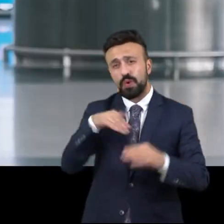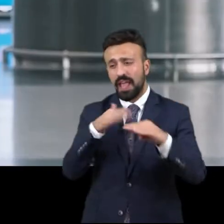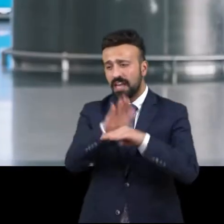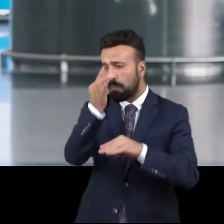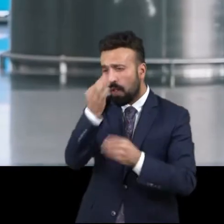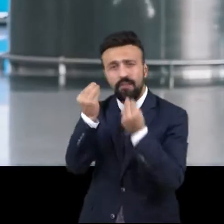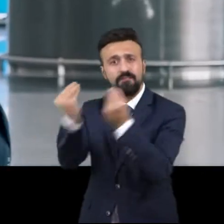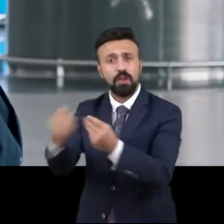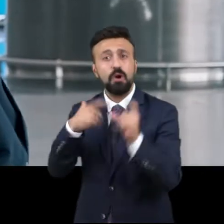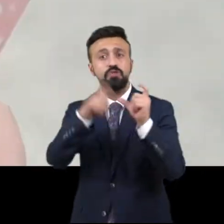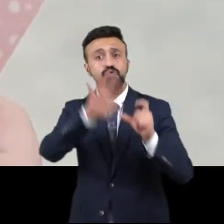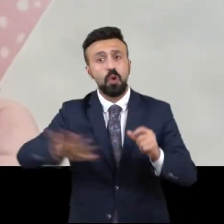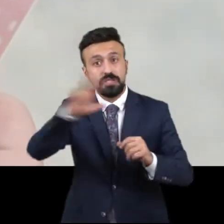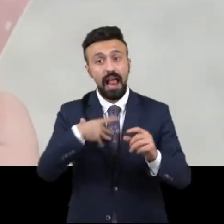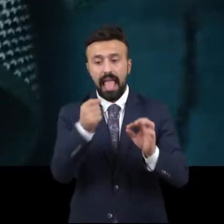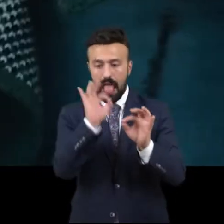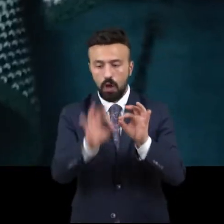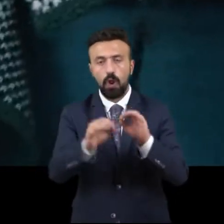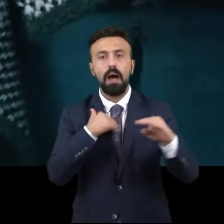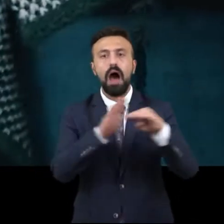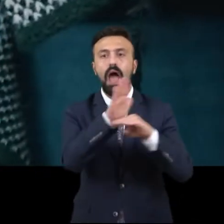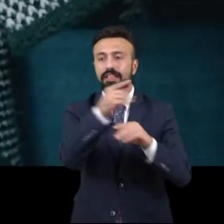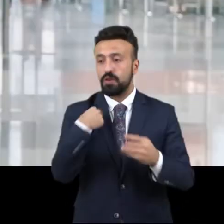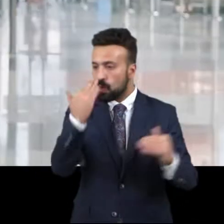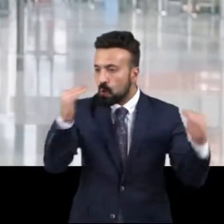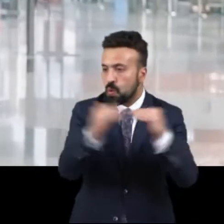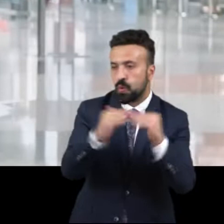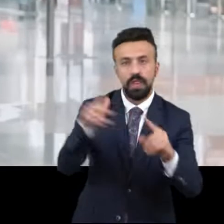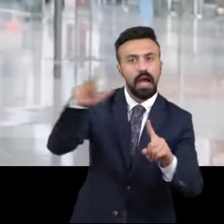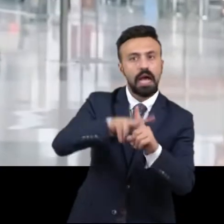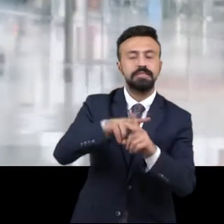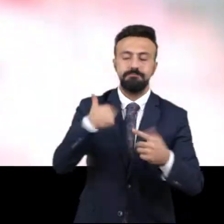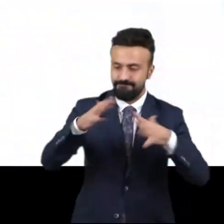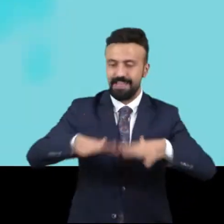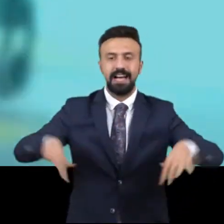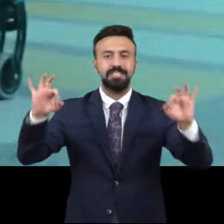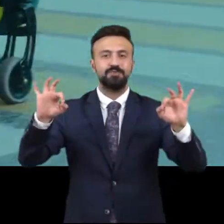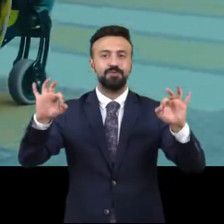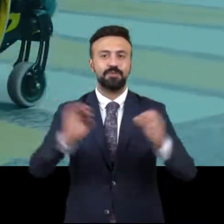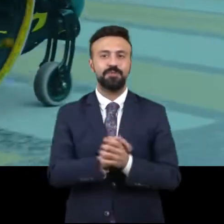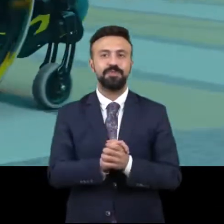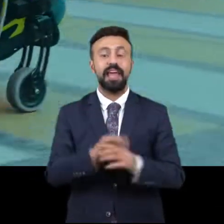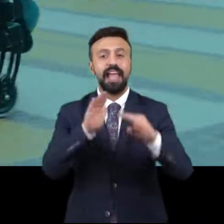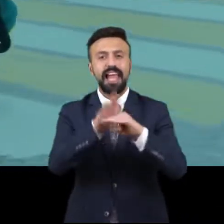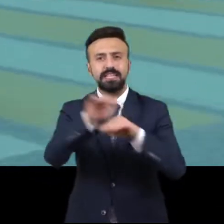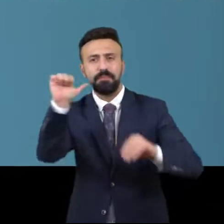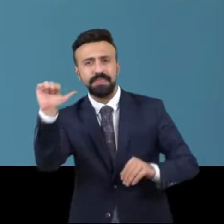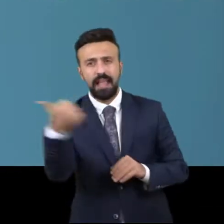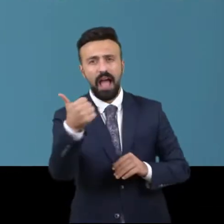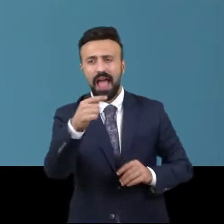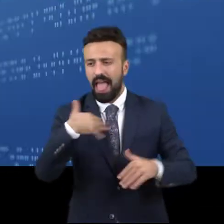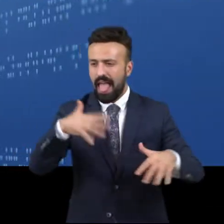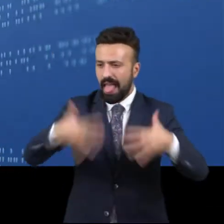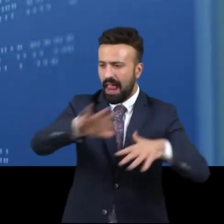yaşamlarını kolaylaştırıyor, sosyal ve ekonomik hayata katılımlarını sağlıyor. Yaşam